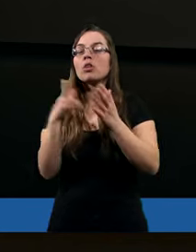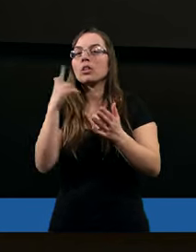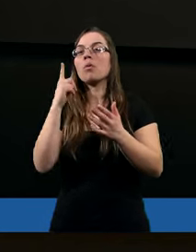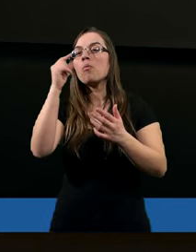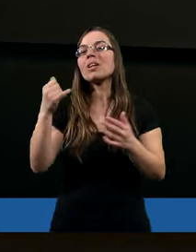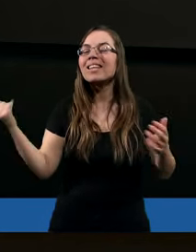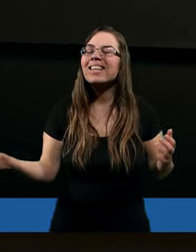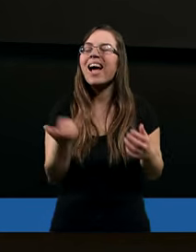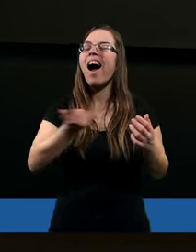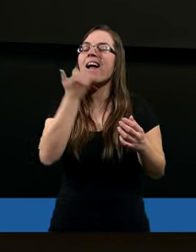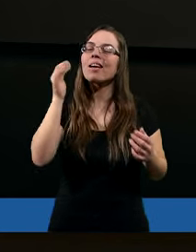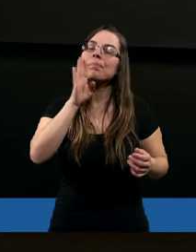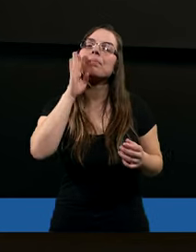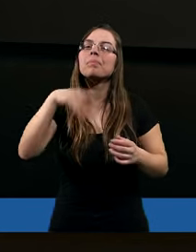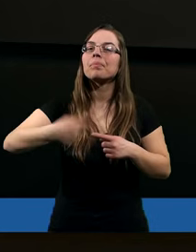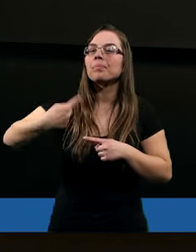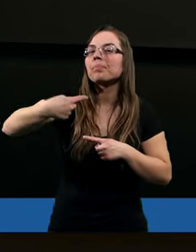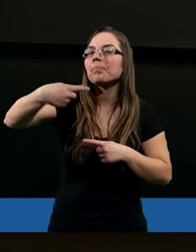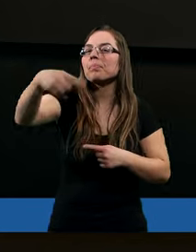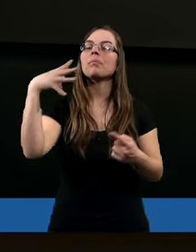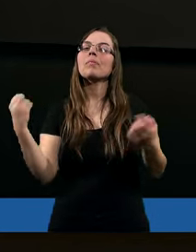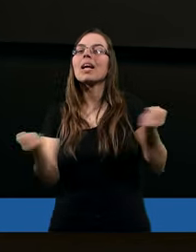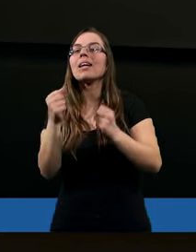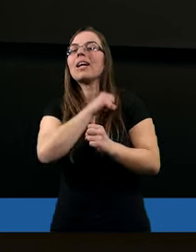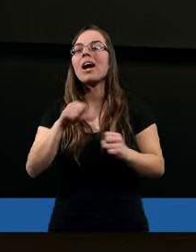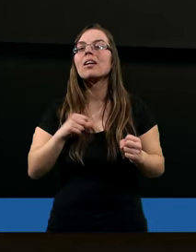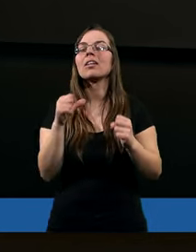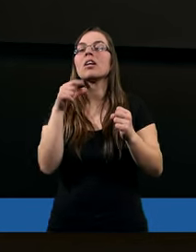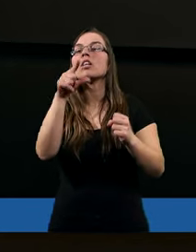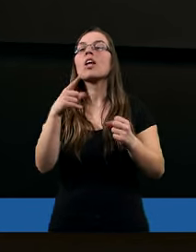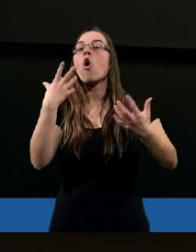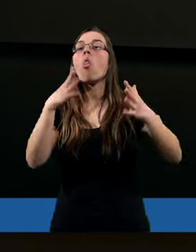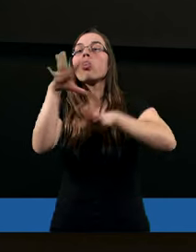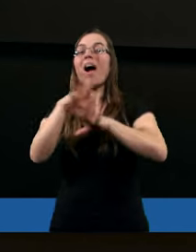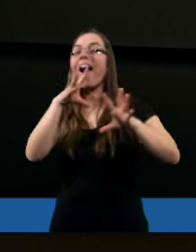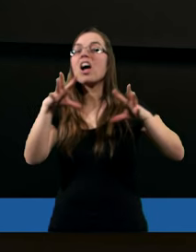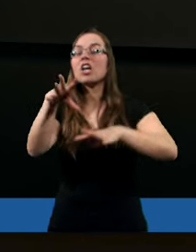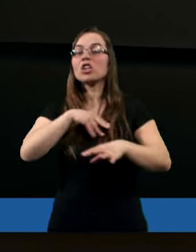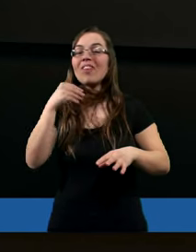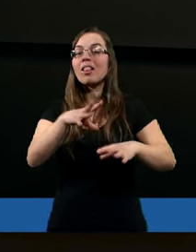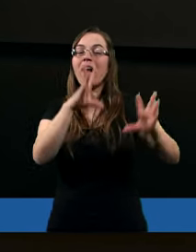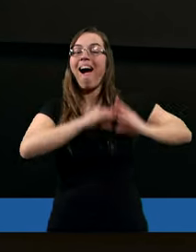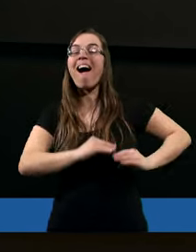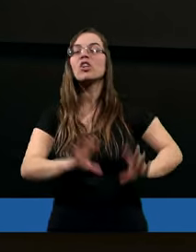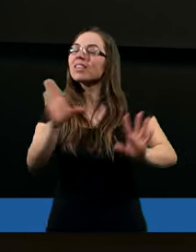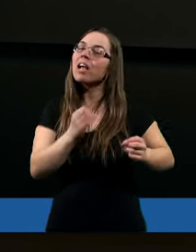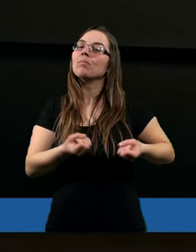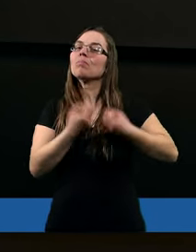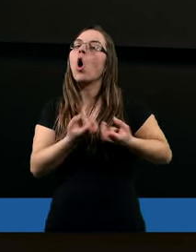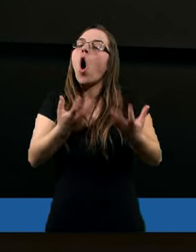kiedy my stale, cały czas staramy się gasić tego ducha, tak? Wtedy, kiedy naprawdę